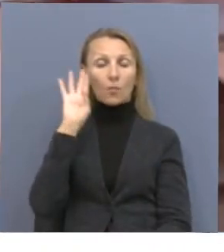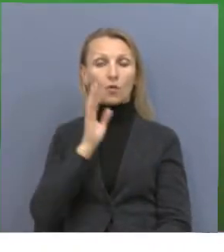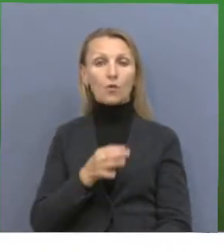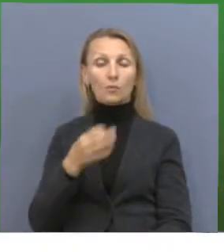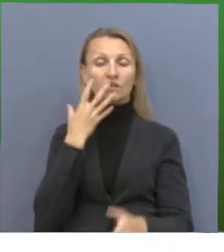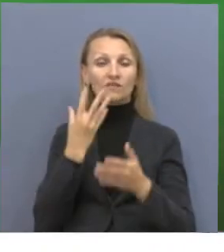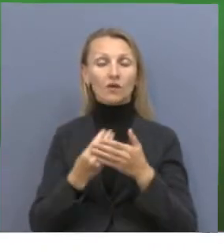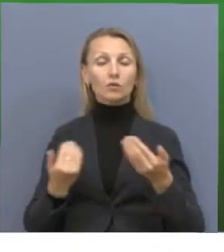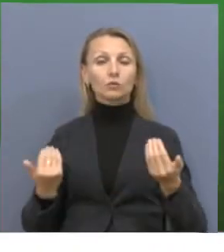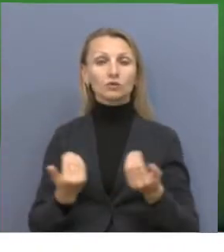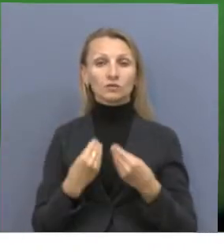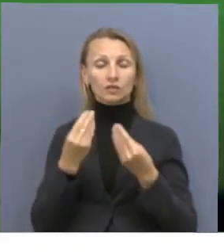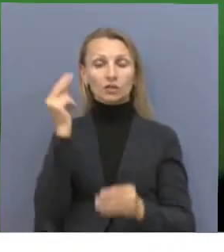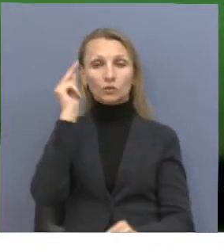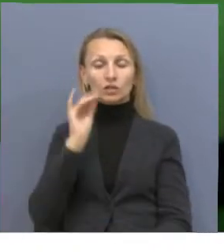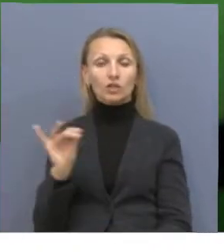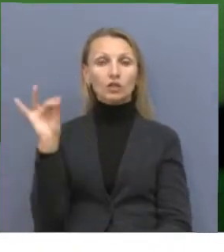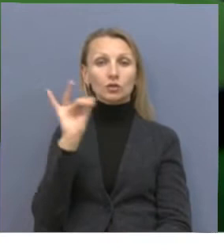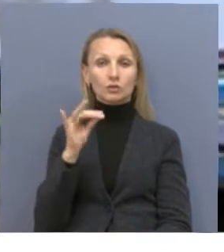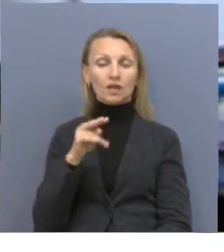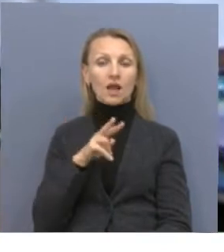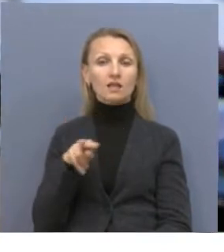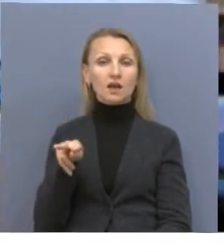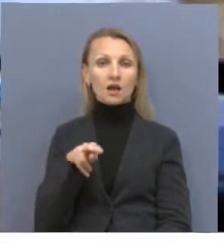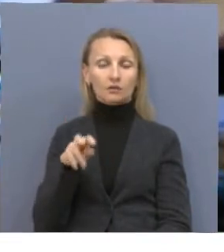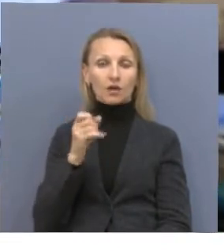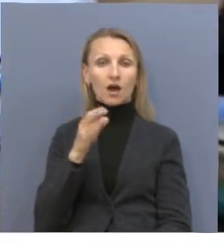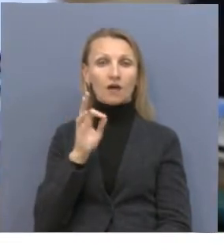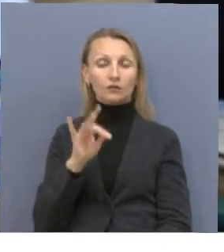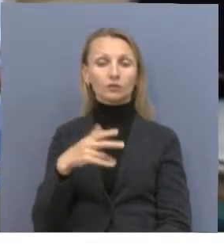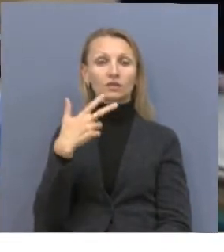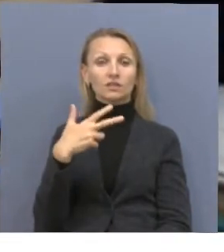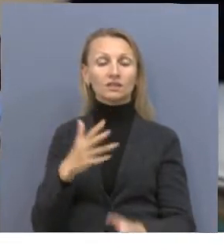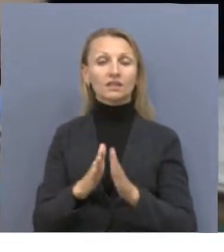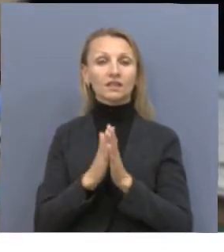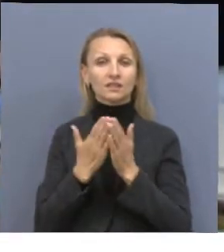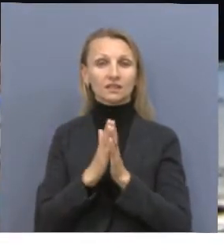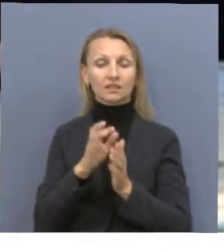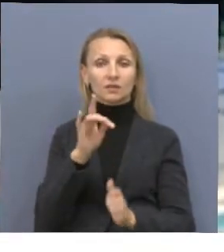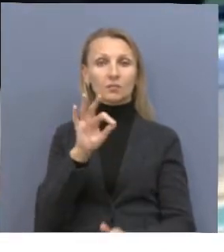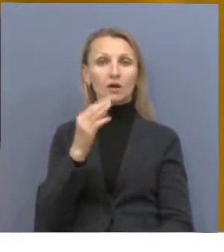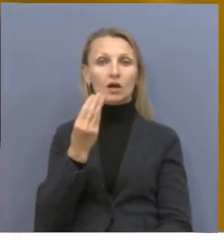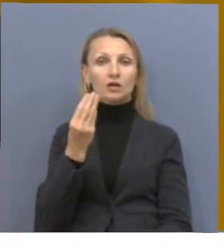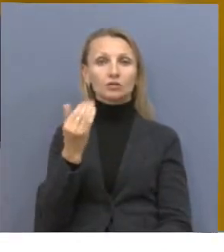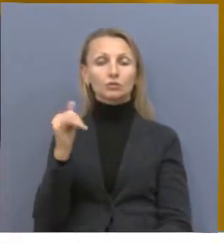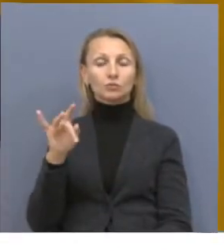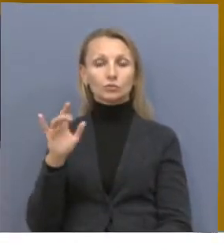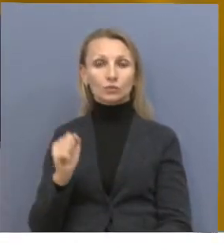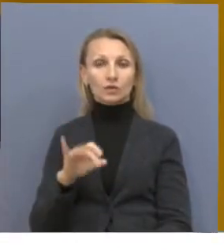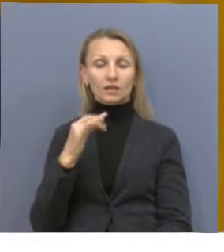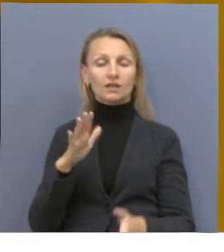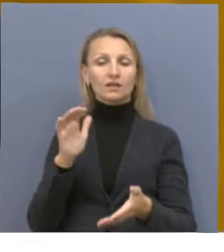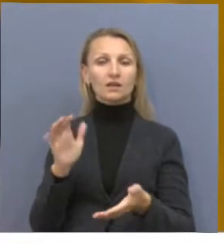Свою жизнь он посвятил изучению истории и литературы. Он автор 30 монографий, книг и брошюр, а также 800 газетно-журнальных